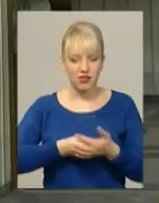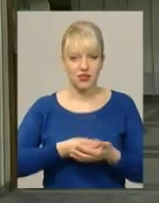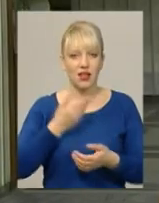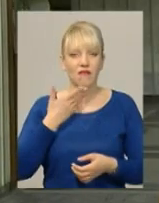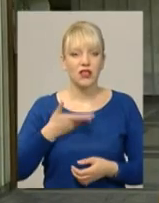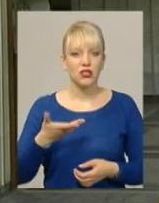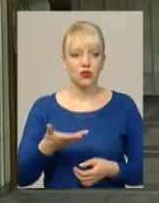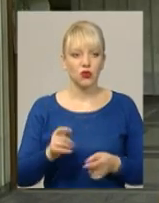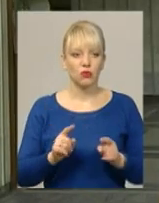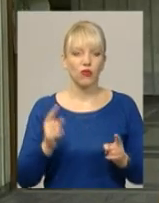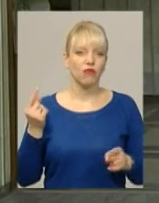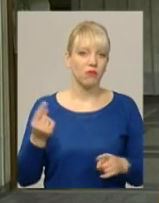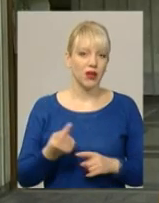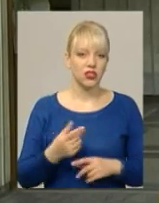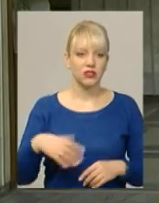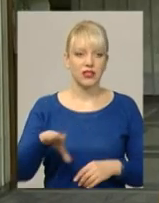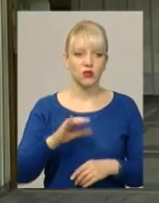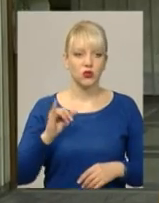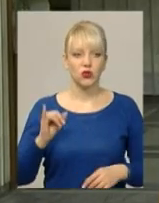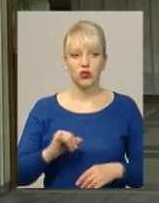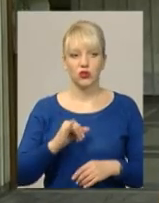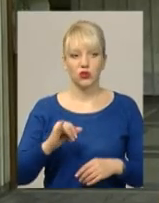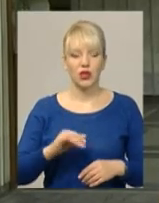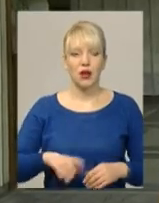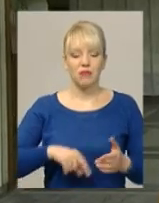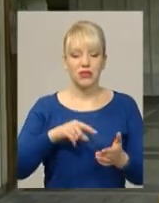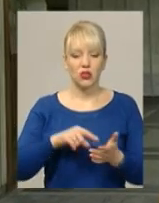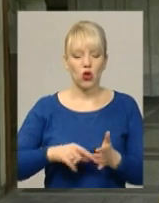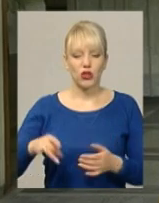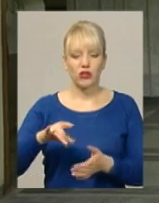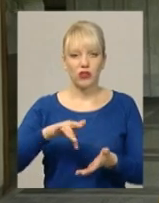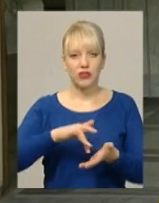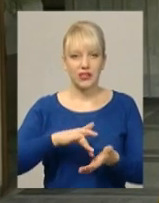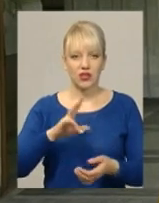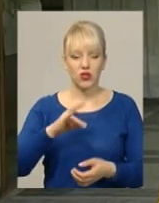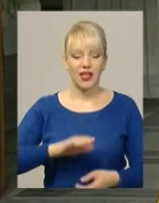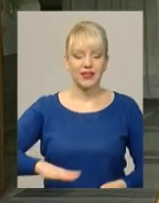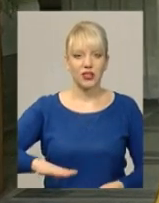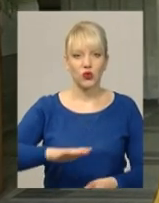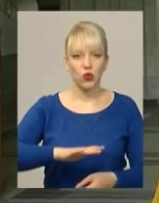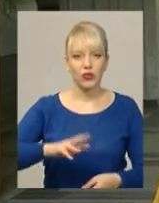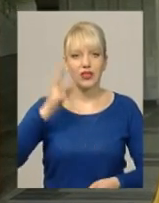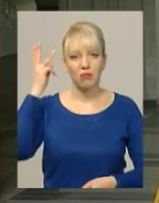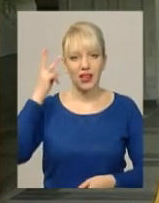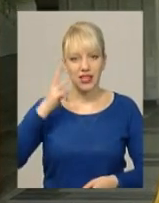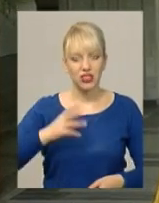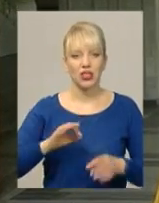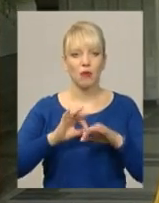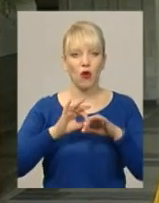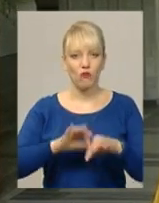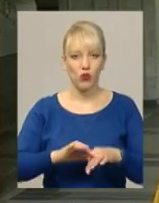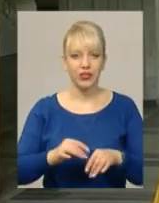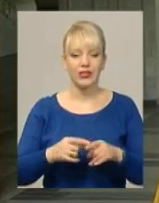Тому вперше за всю історію існування Вінницького регіонального центру на території Хмельниччини проводиться тренинг по